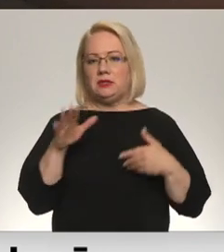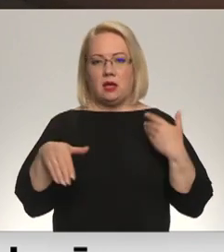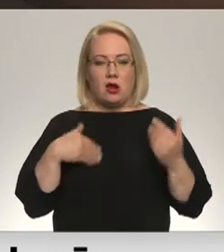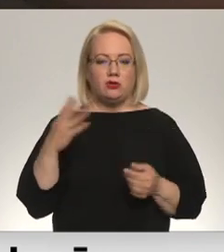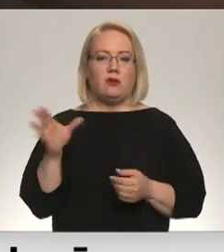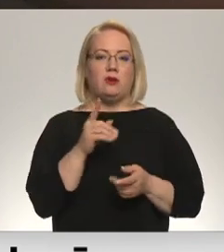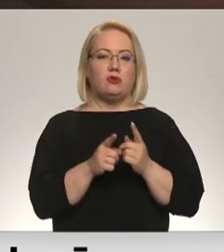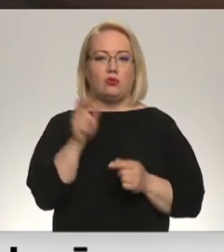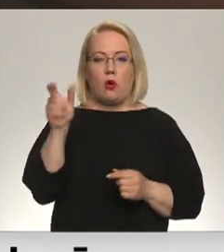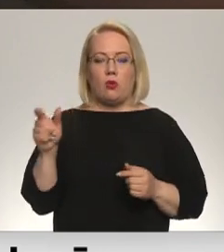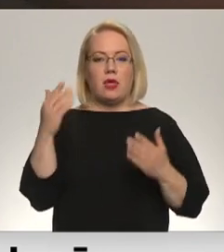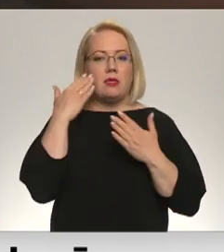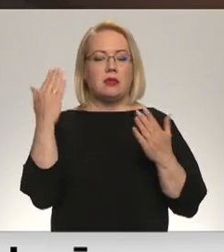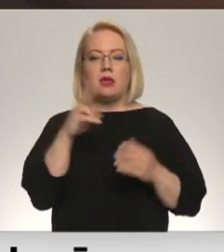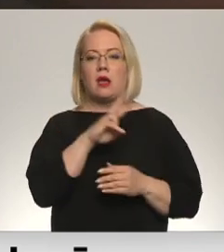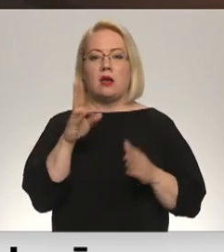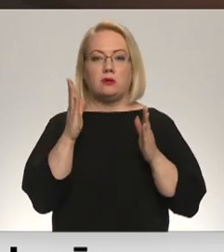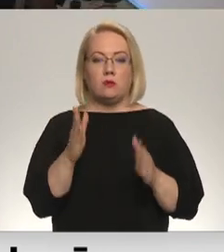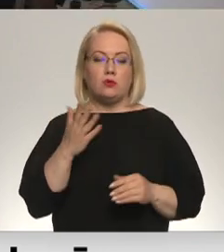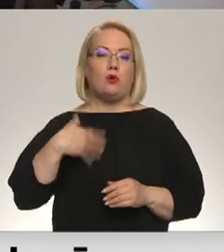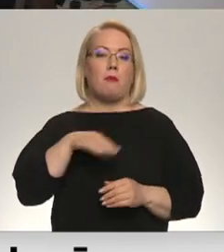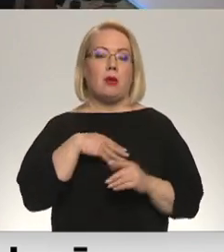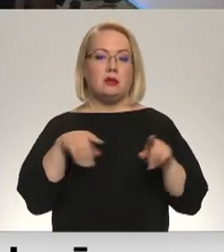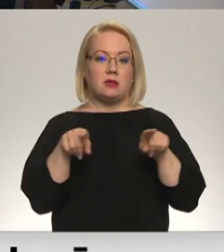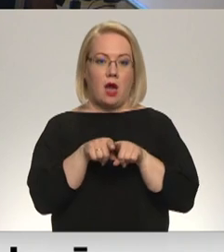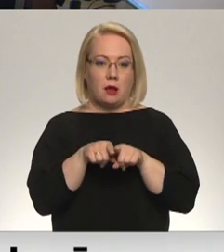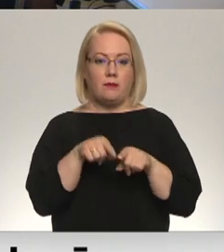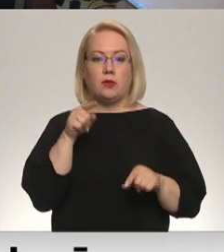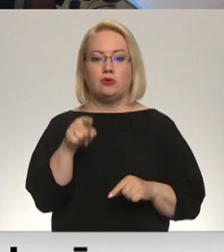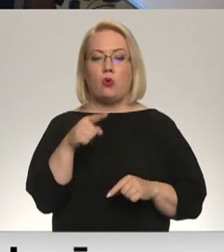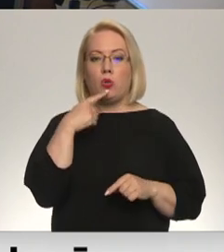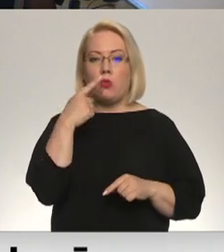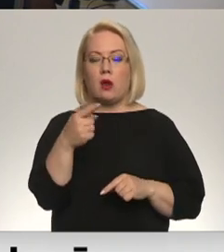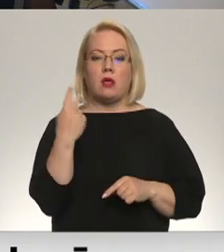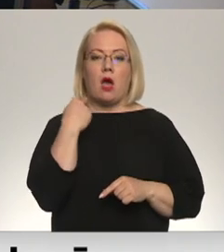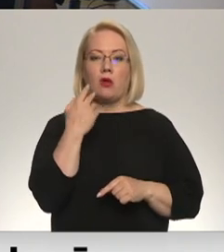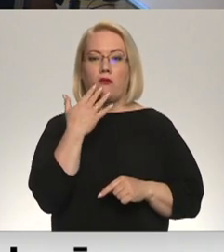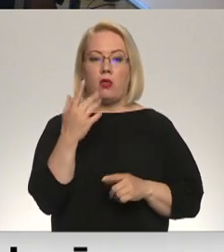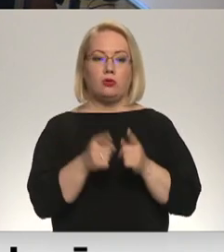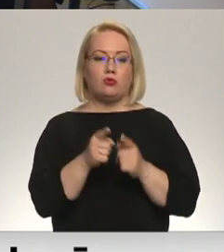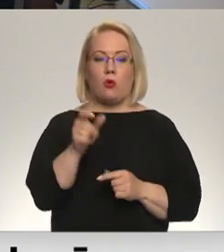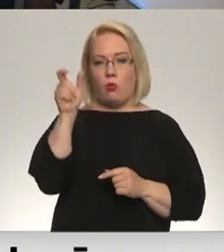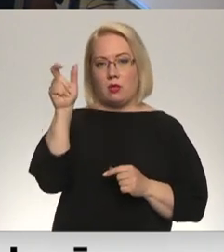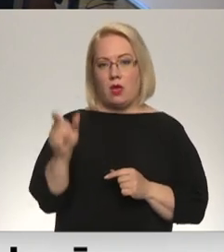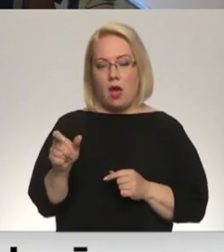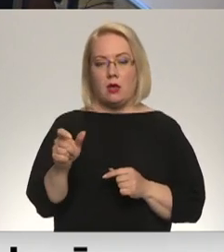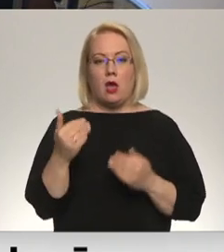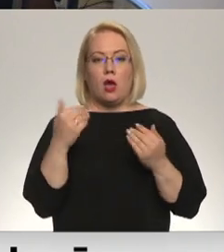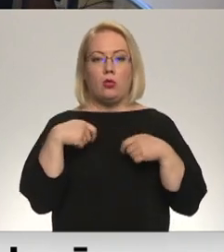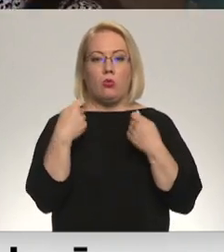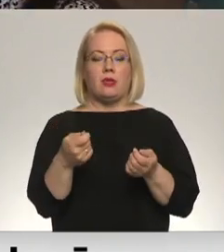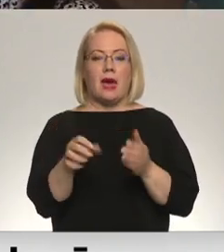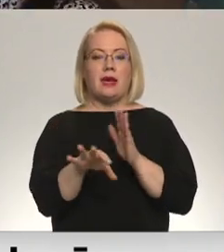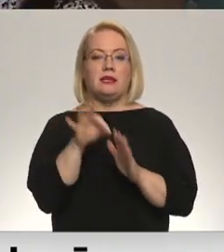jo skolotāji arī nezināja, kas būs. Mēs arī nezinājam. Uz to norāda arī angļu valodas skolotāja Daiga Zande, dotā izvēles